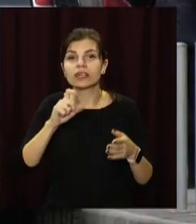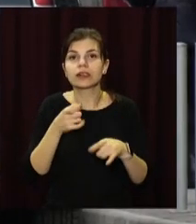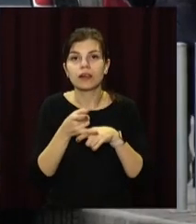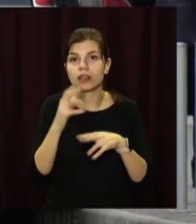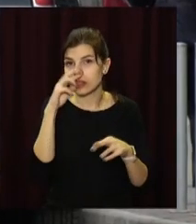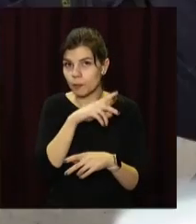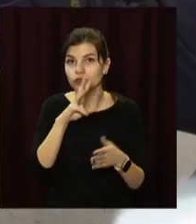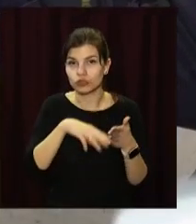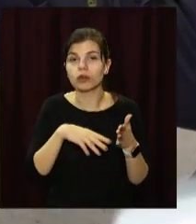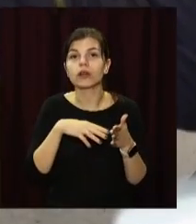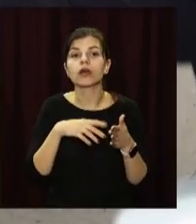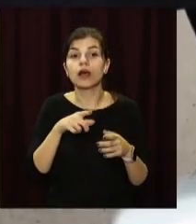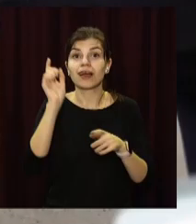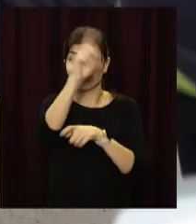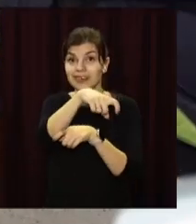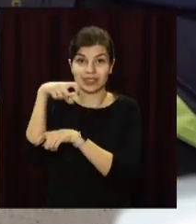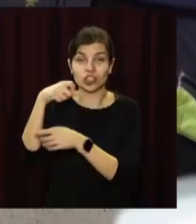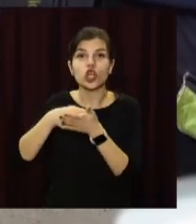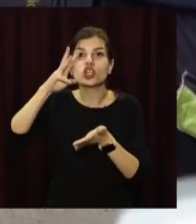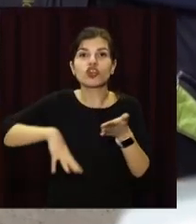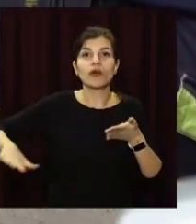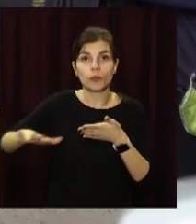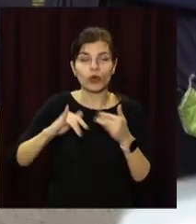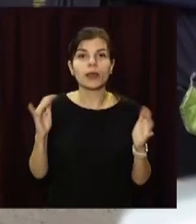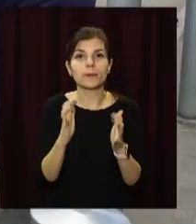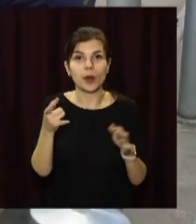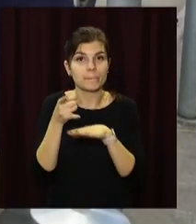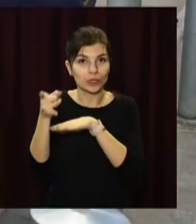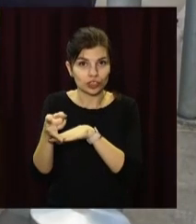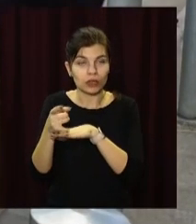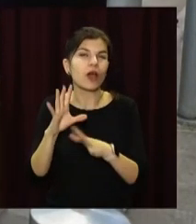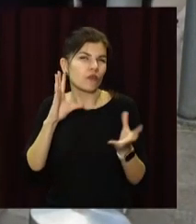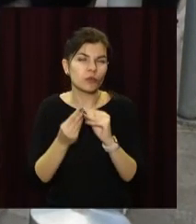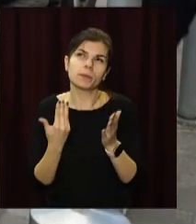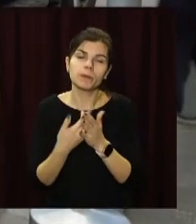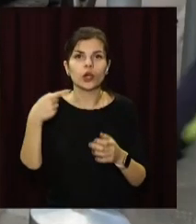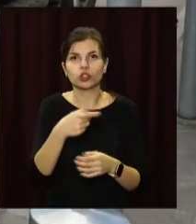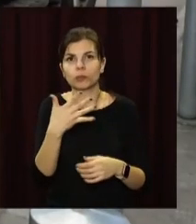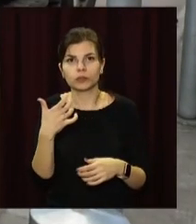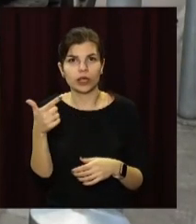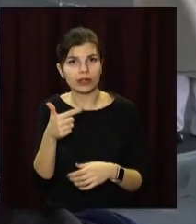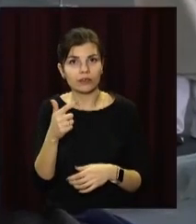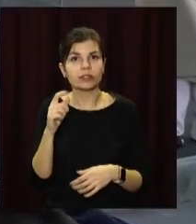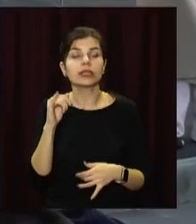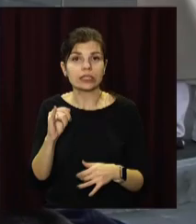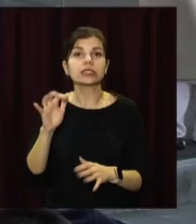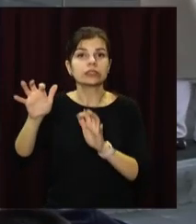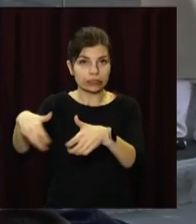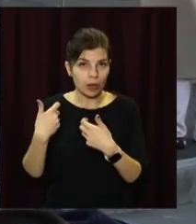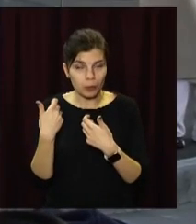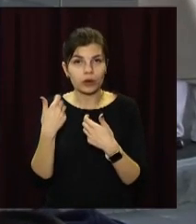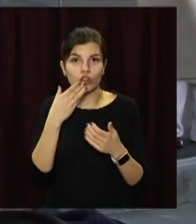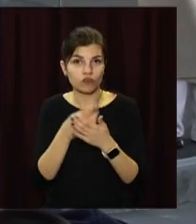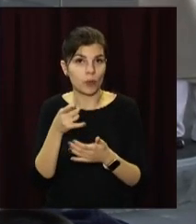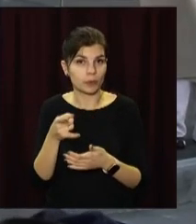паркування, вартість транспортування до штрафмайданчика та зберігання автівки. Загалом десь до півтори тисячі гривень і забирає свій транспорт.